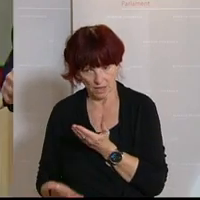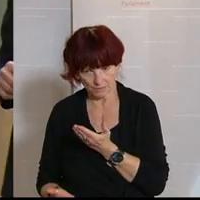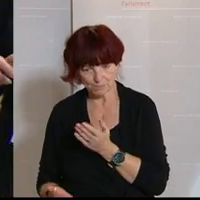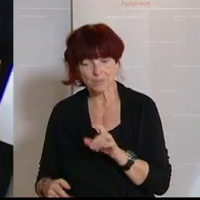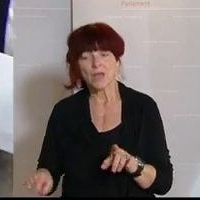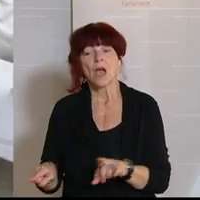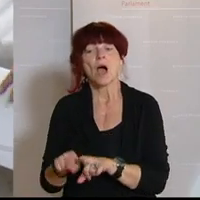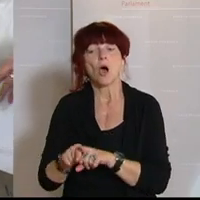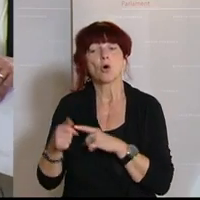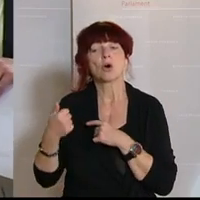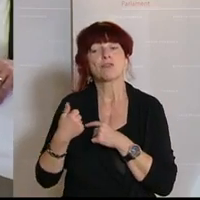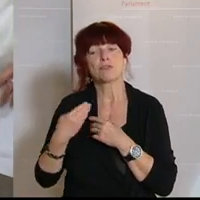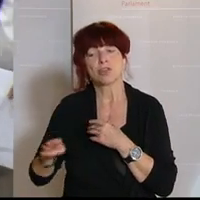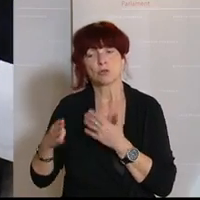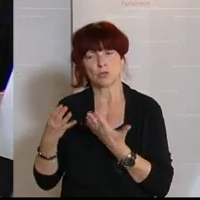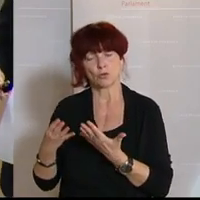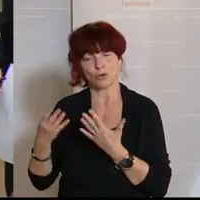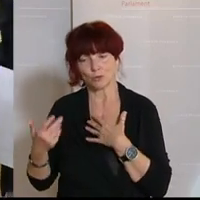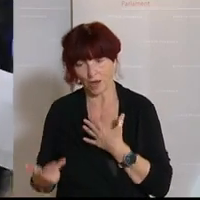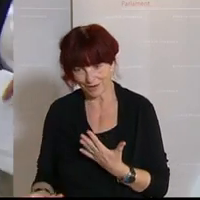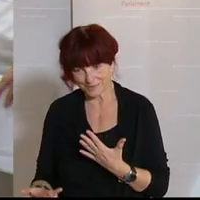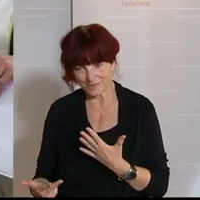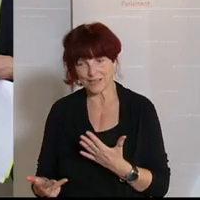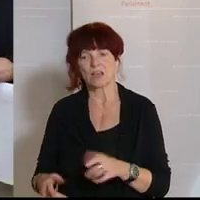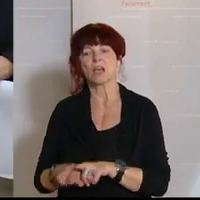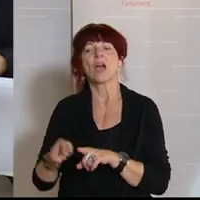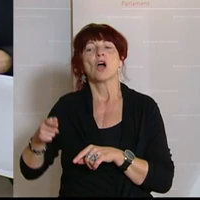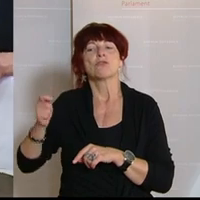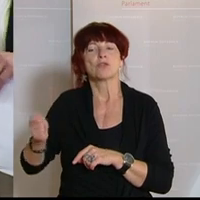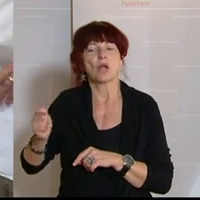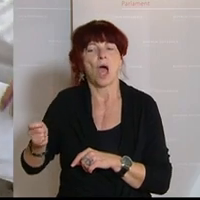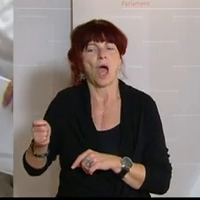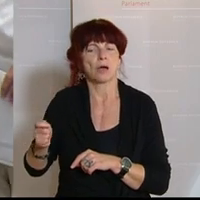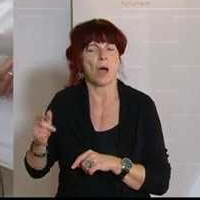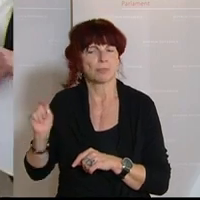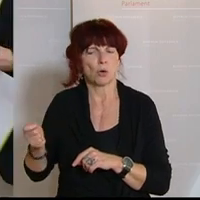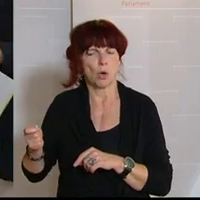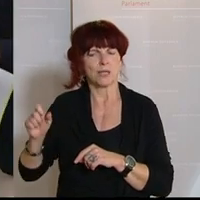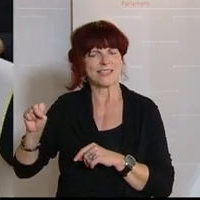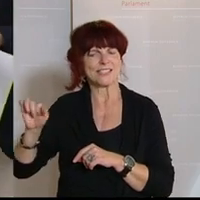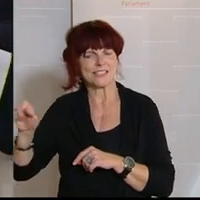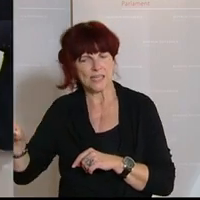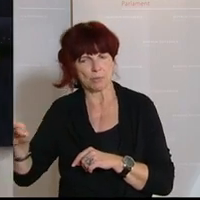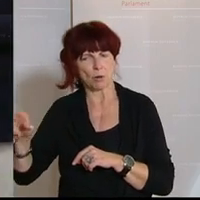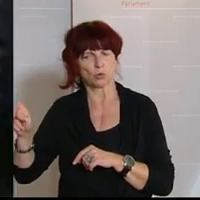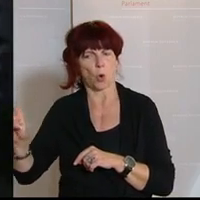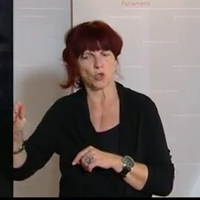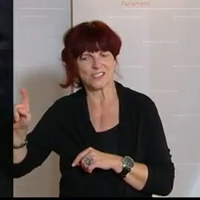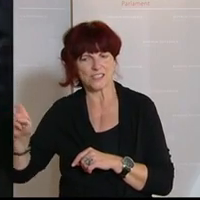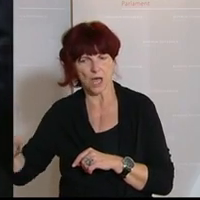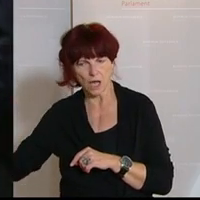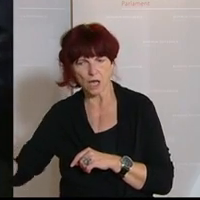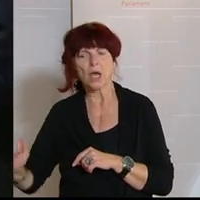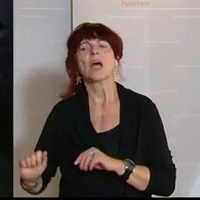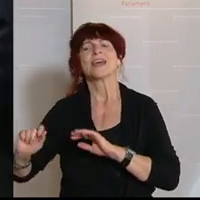auf die Dauer der Krise seinen Anspruch auf Leistungen aus der Arbeitslosenversicherung verliert.